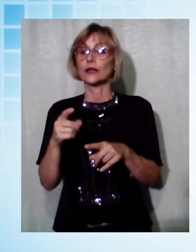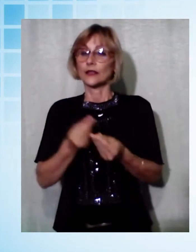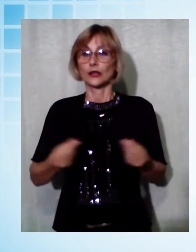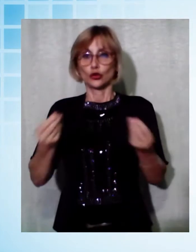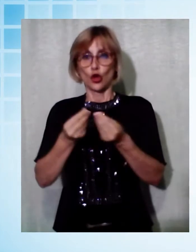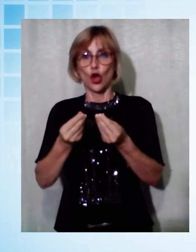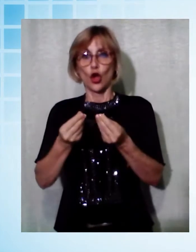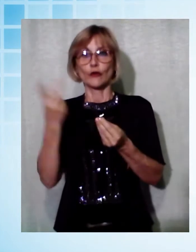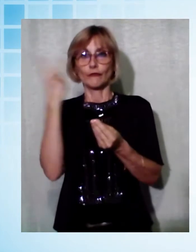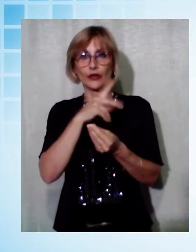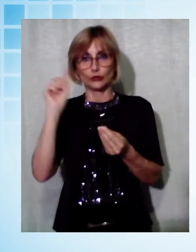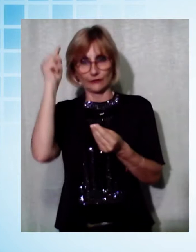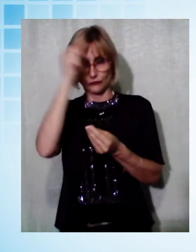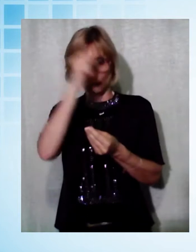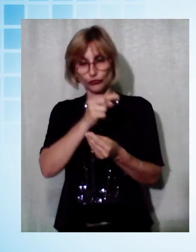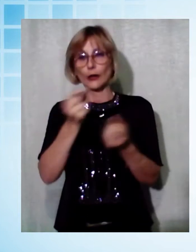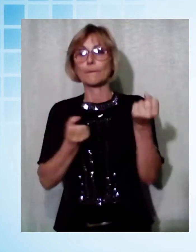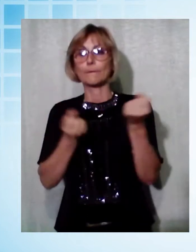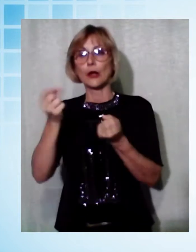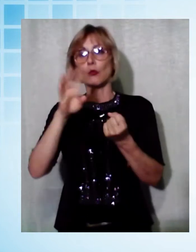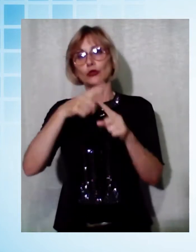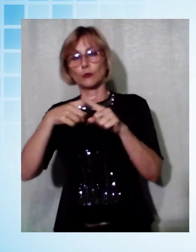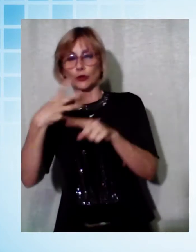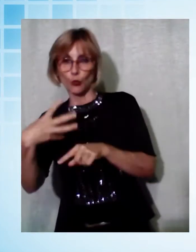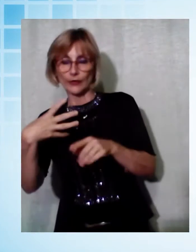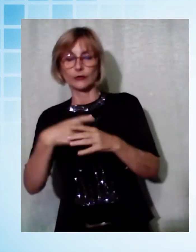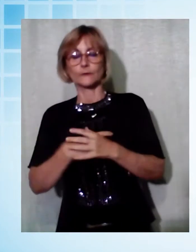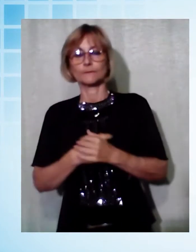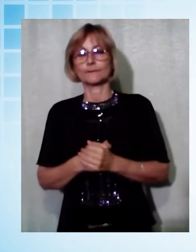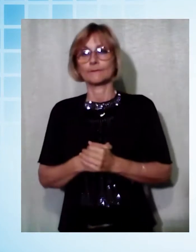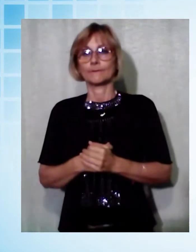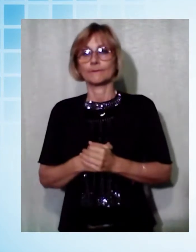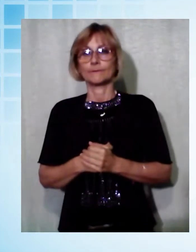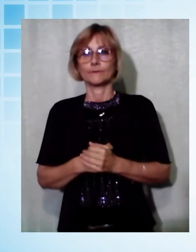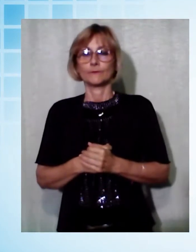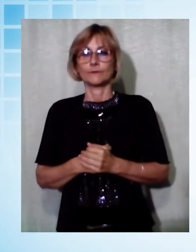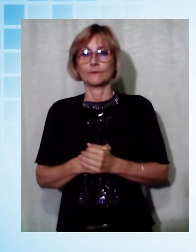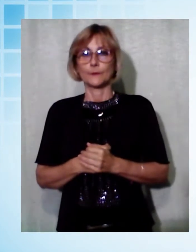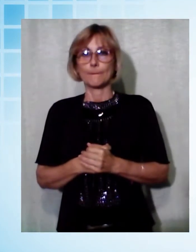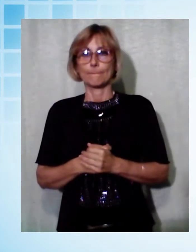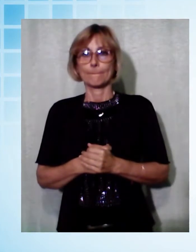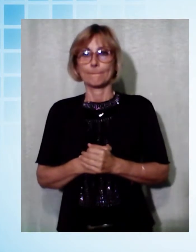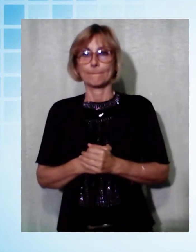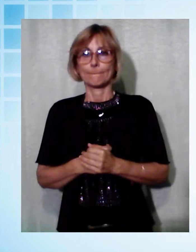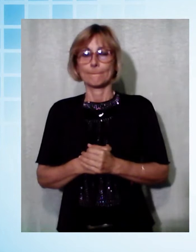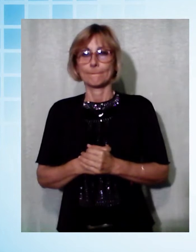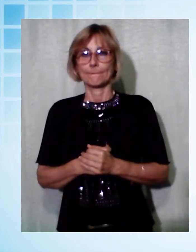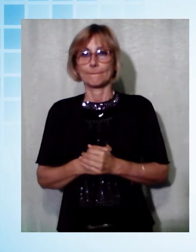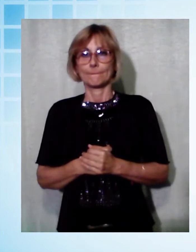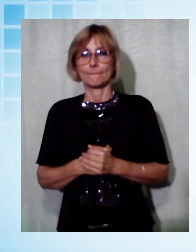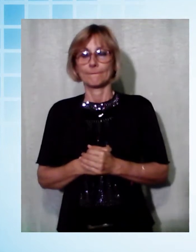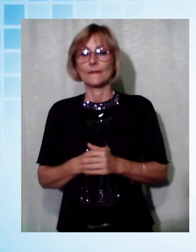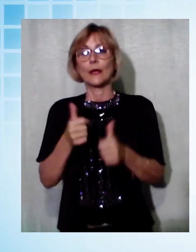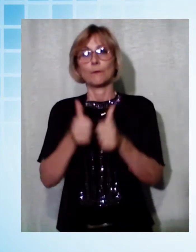della Garfagnana. Vediamo il servizio di Luca Galeotti. Tra coloro che hanno partecipato e beneficiato del bando 2020